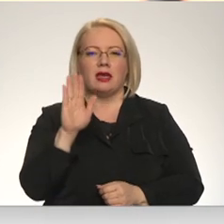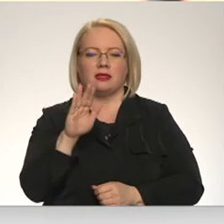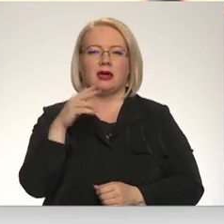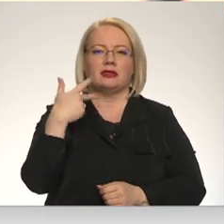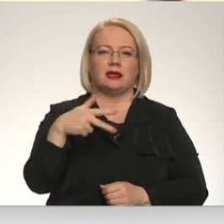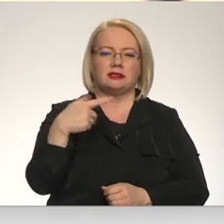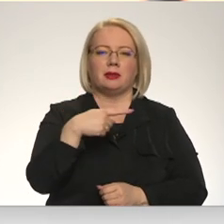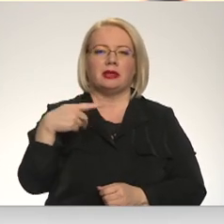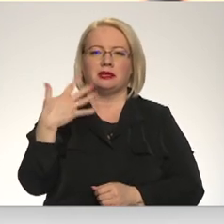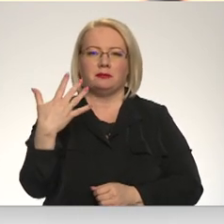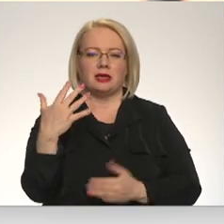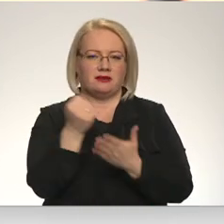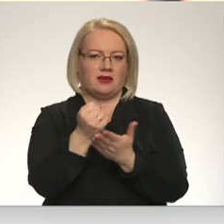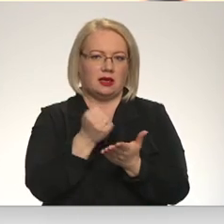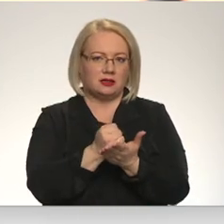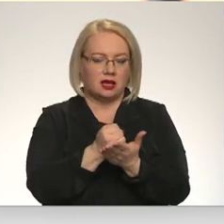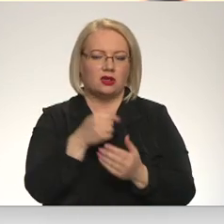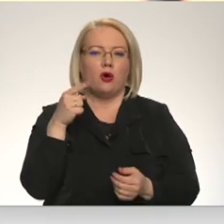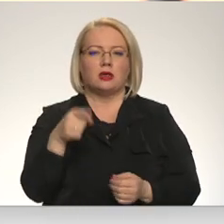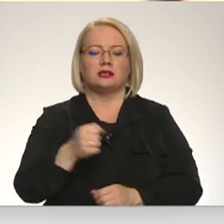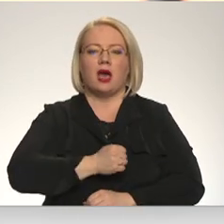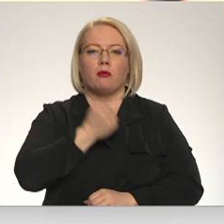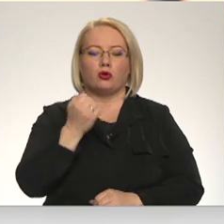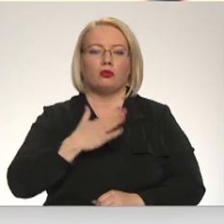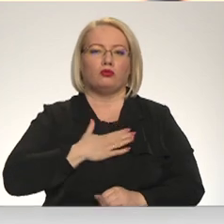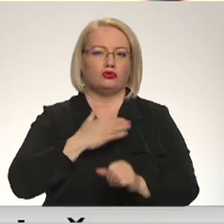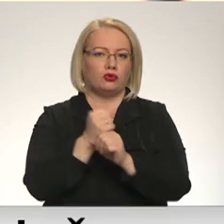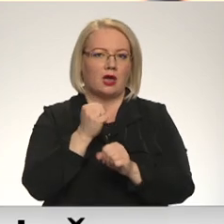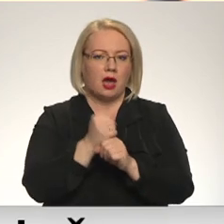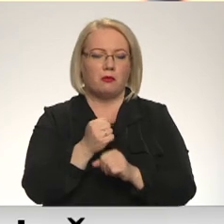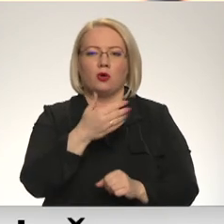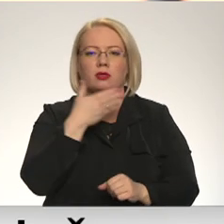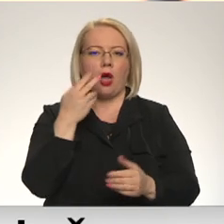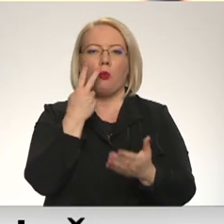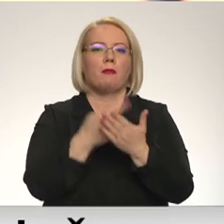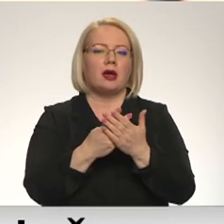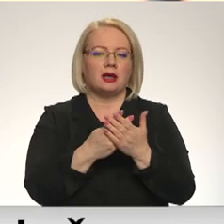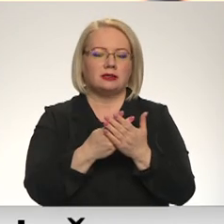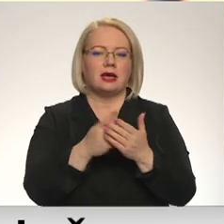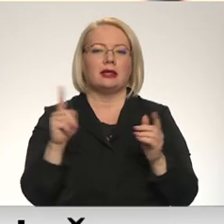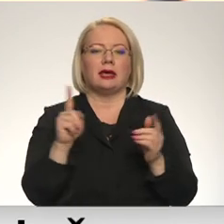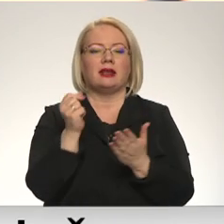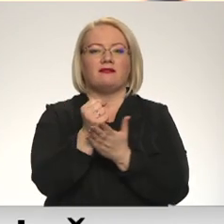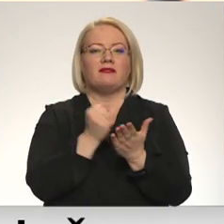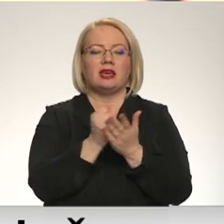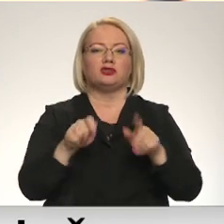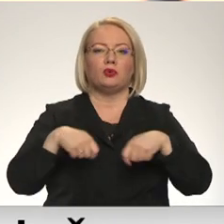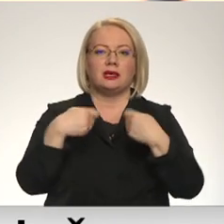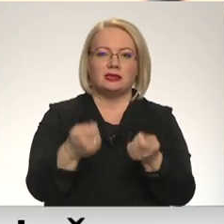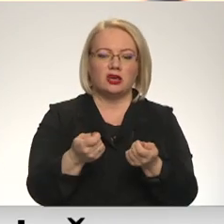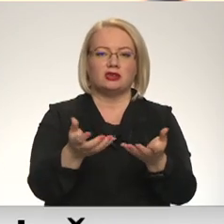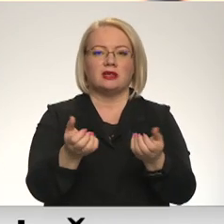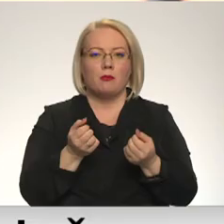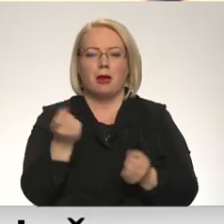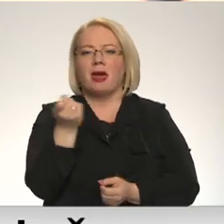vīzes. Tas, protams, apgrūtinā mūsu darbību, nav paredzēta vīzes izniegšana un saņemšana robežu kontrolas punktās, bet